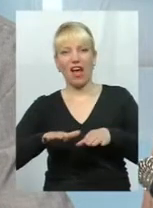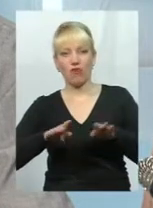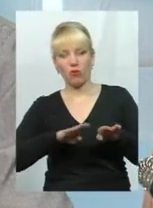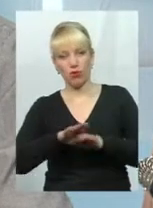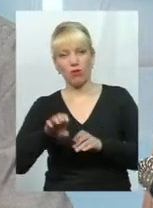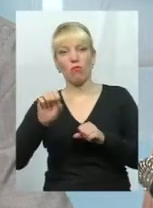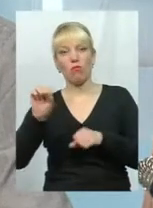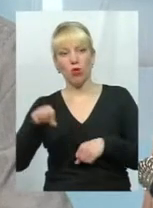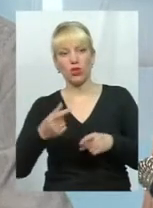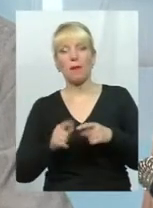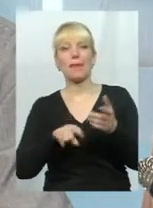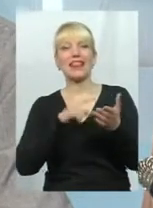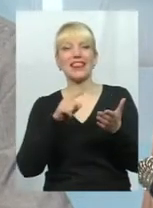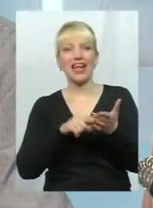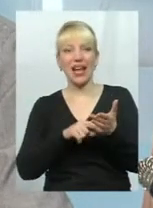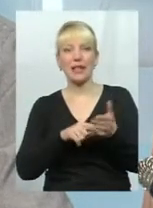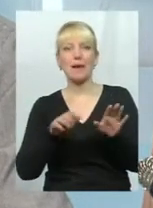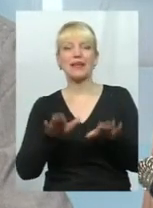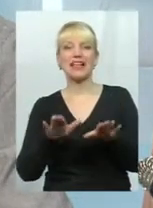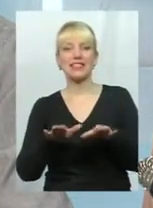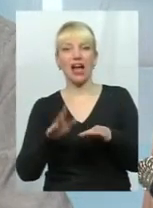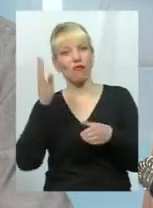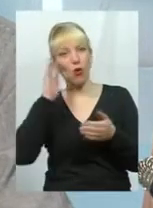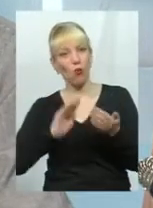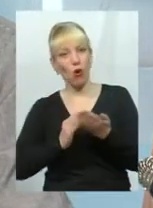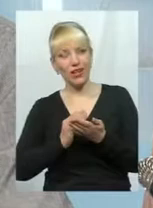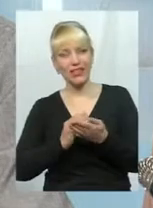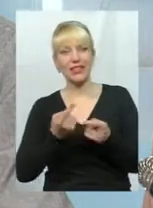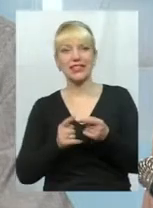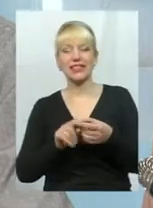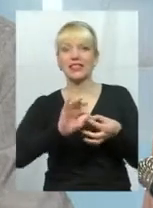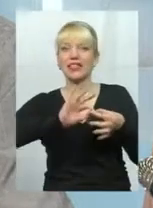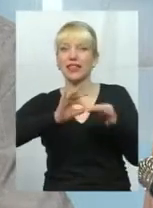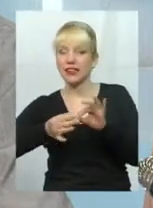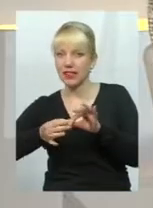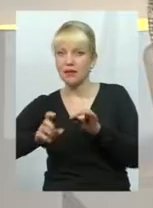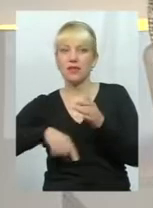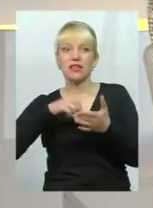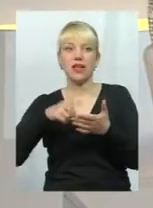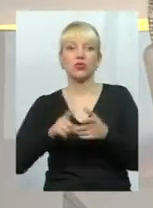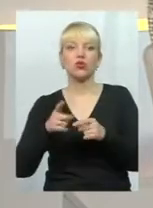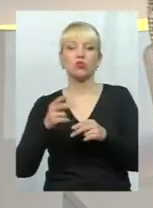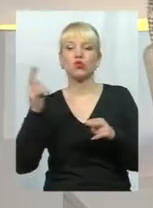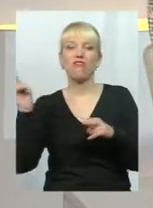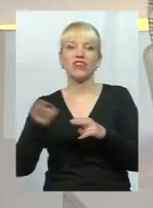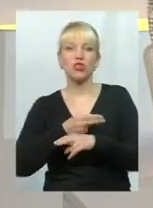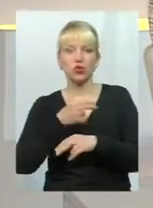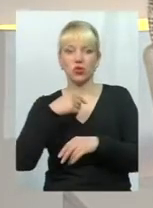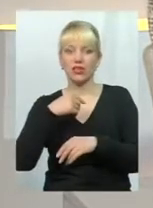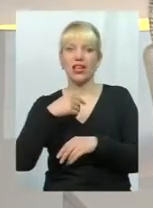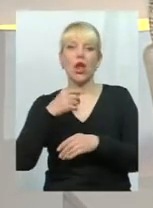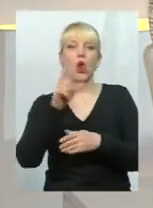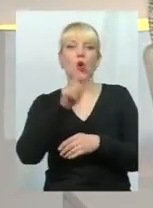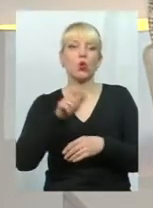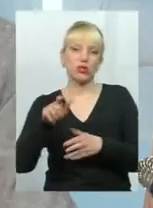знаєте, питання кадрової політики, це сьогодні дуже таке складне питання, тому що відсутній, власне, людський